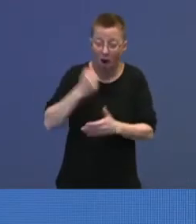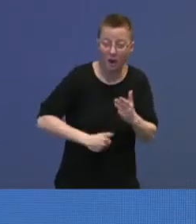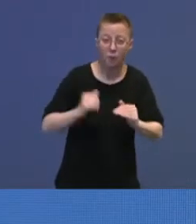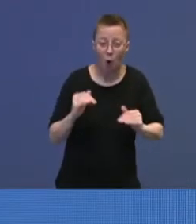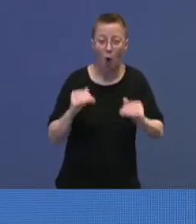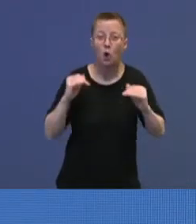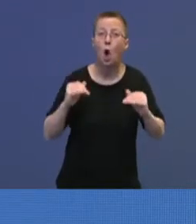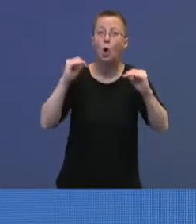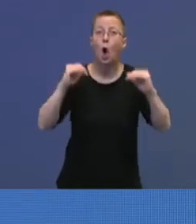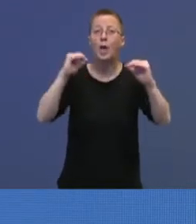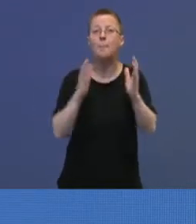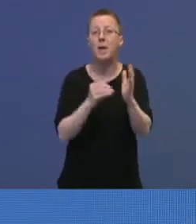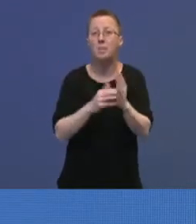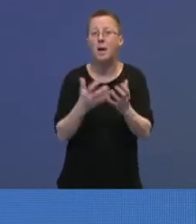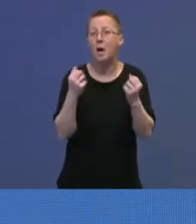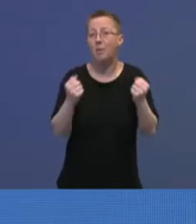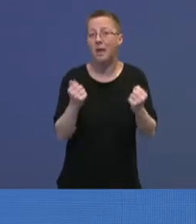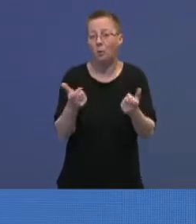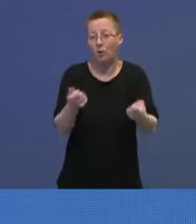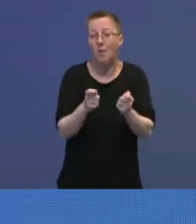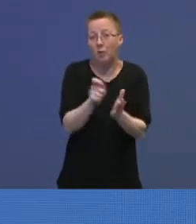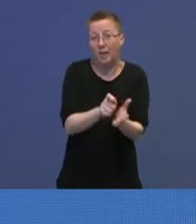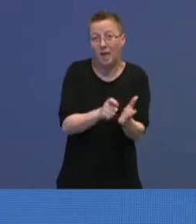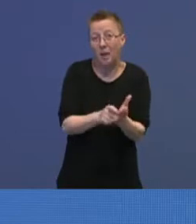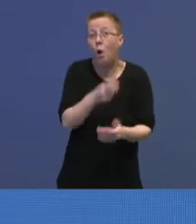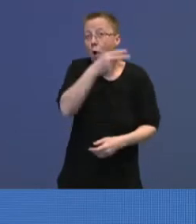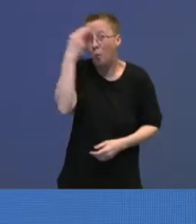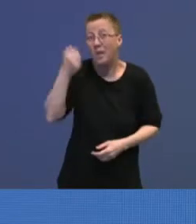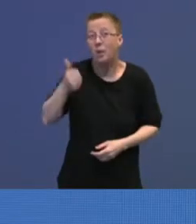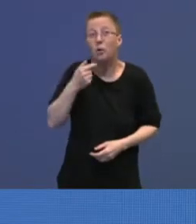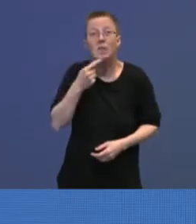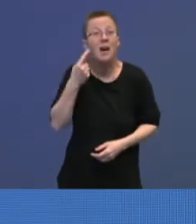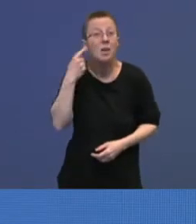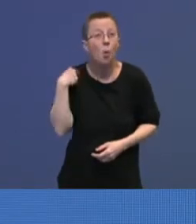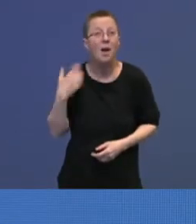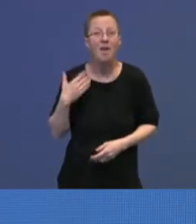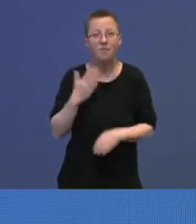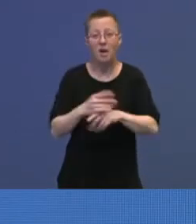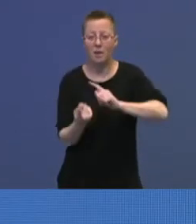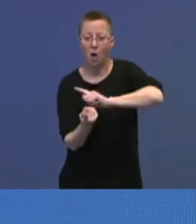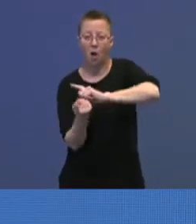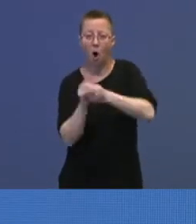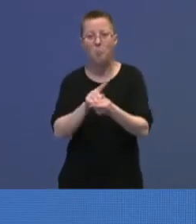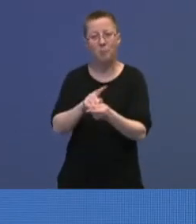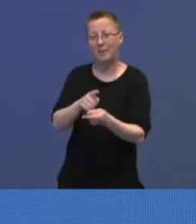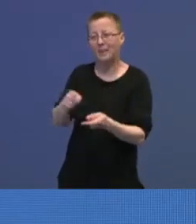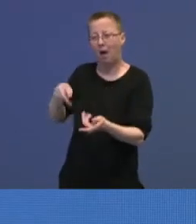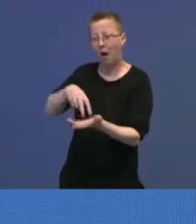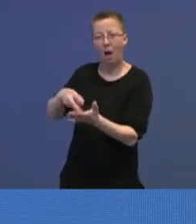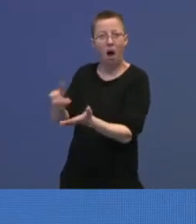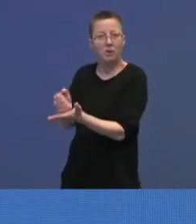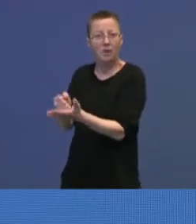ytterligere. Som politidirektøren orienterte om i går, så er det omdisponert et betydelig antall stillinger til politiets